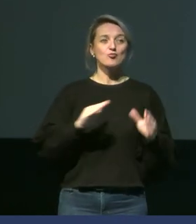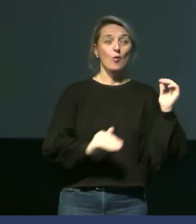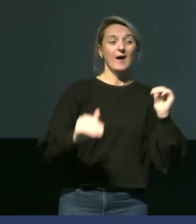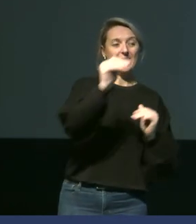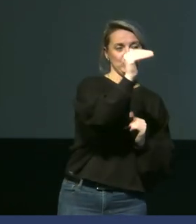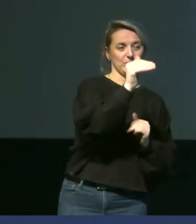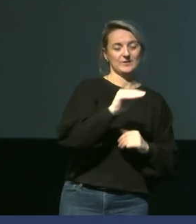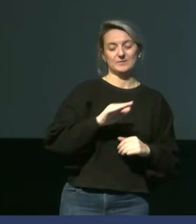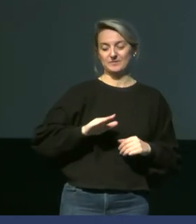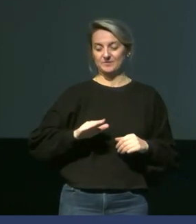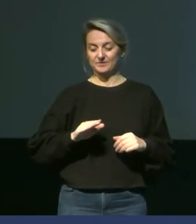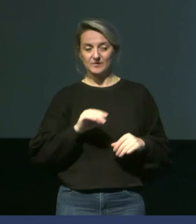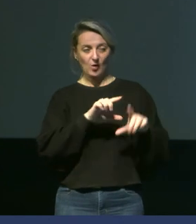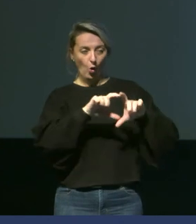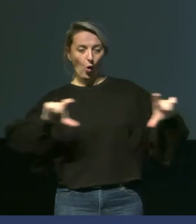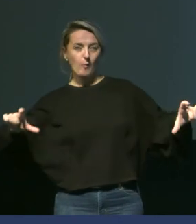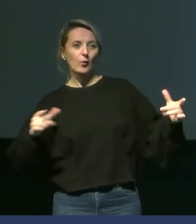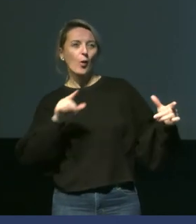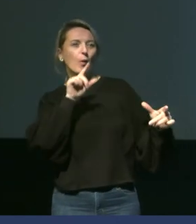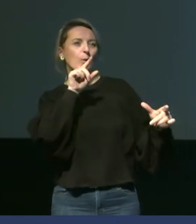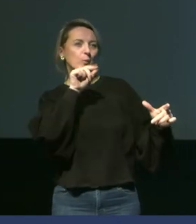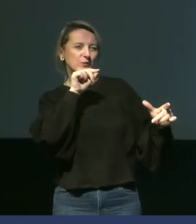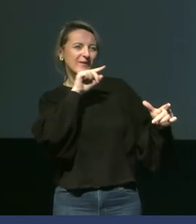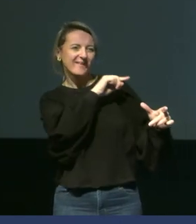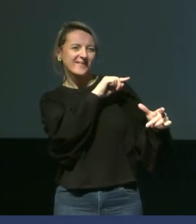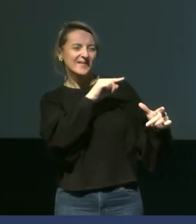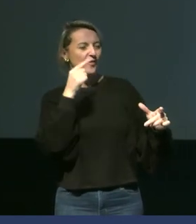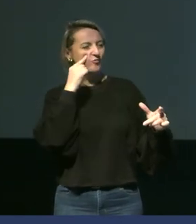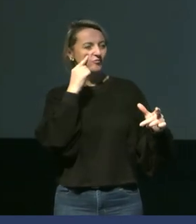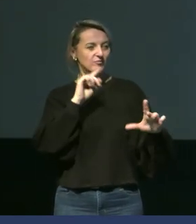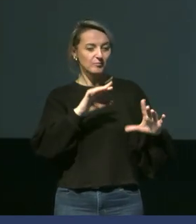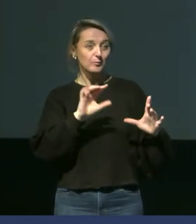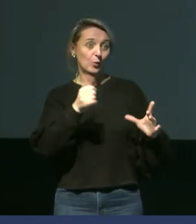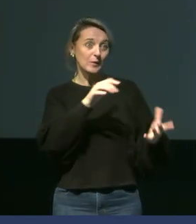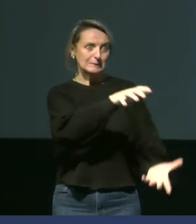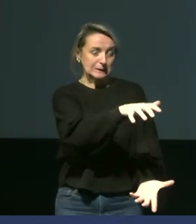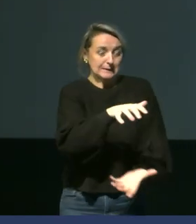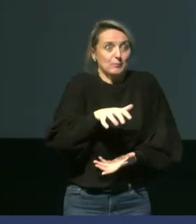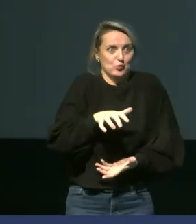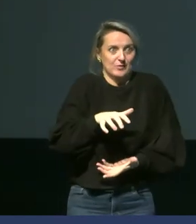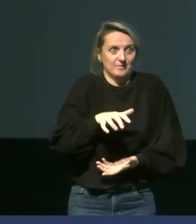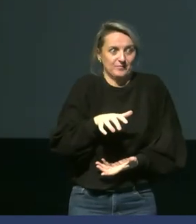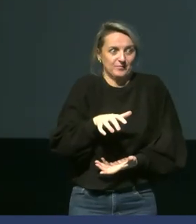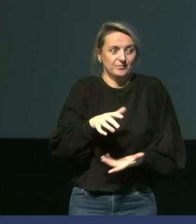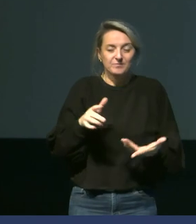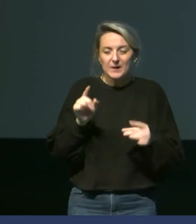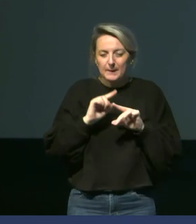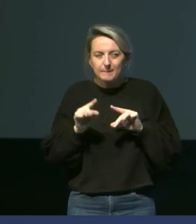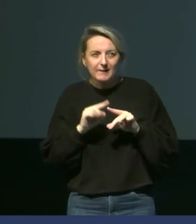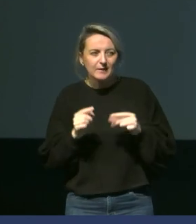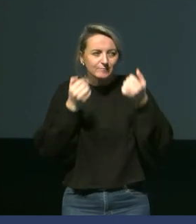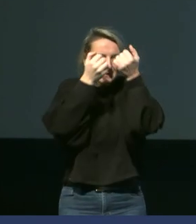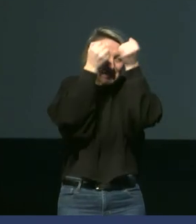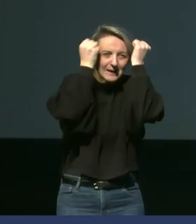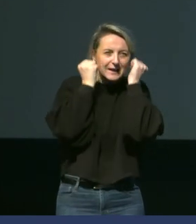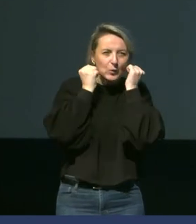En bas, c'est pour les poussins émancipés. Donc, on commence toujours par la capture. Ensuite, on va les équiper. Alors, on leur met une cagoule pour